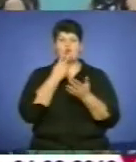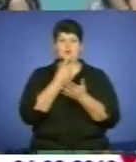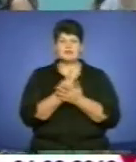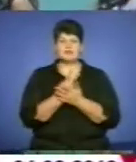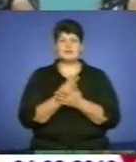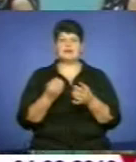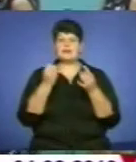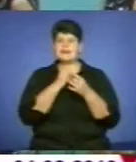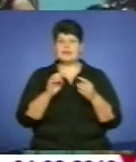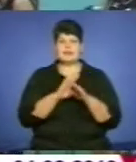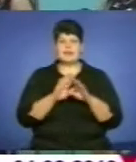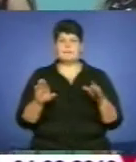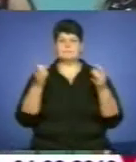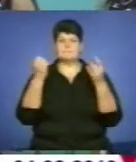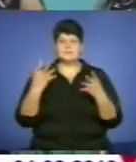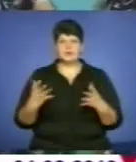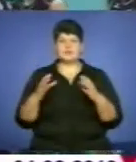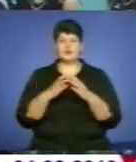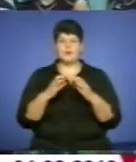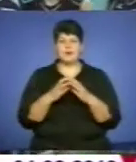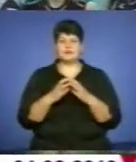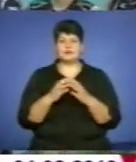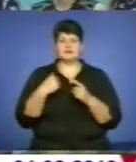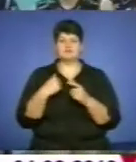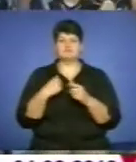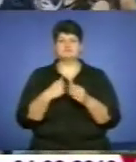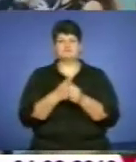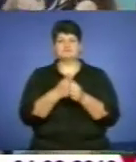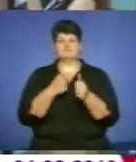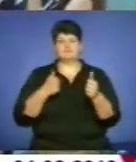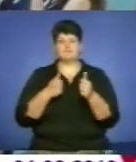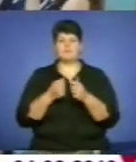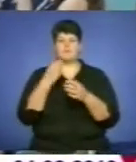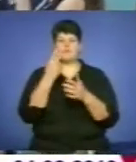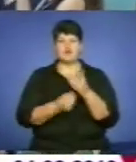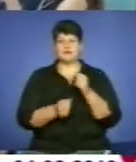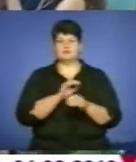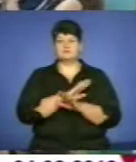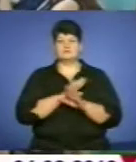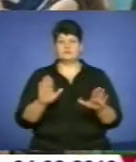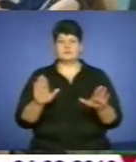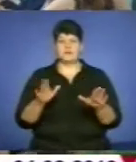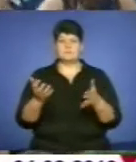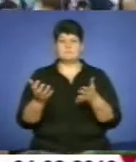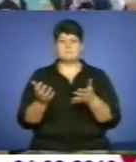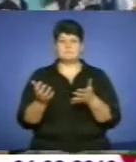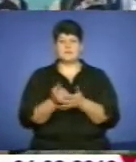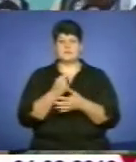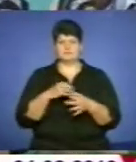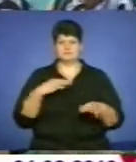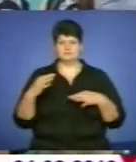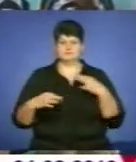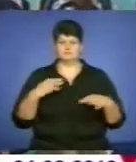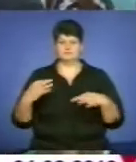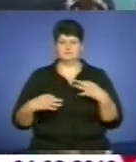вони не проста команда, і вони ні в одній команді здаватися не збираються. І тому вийшлося така досить нервова, досить завзята